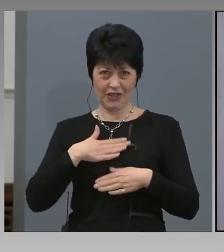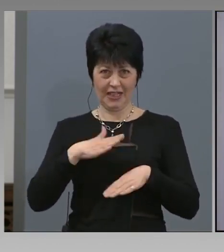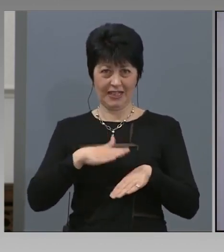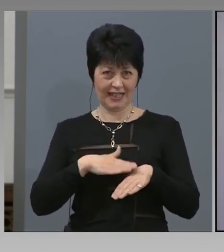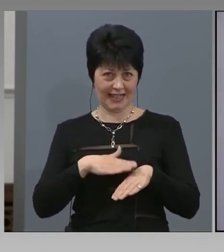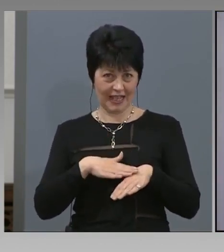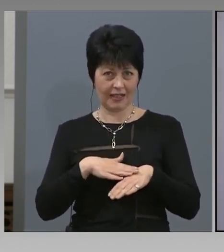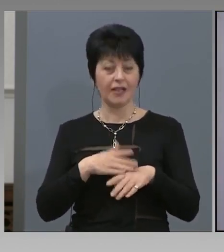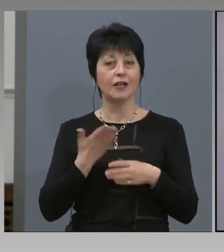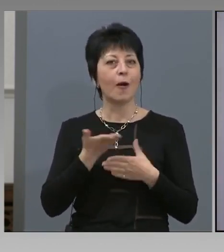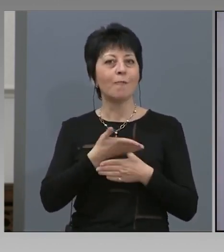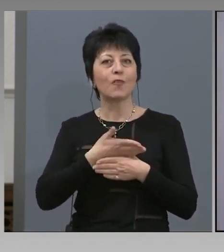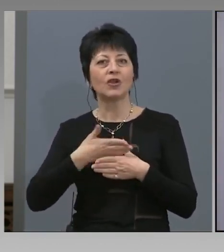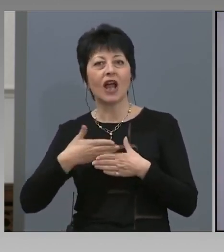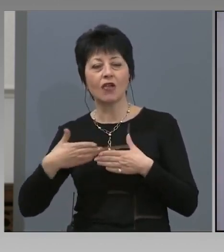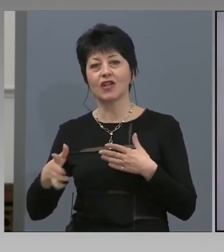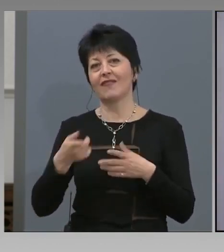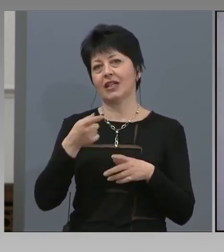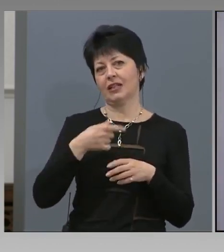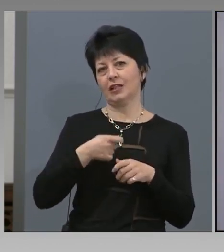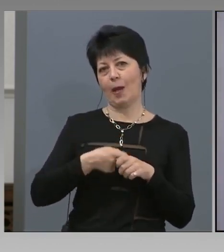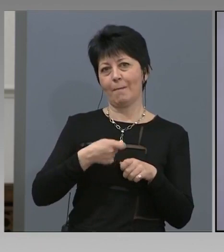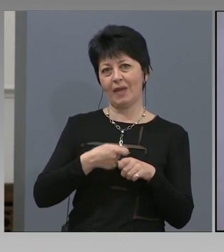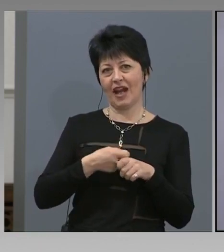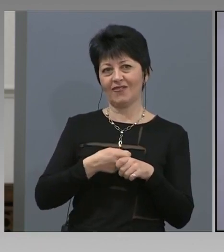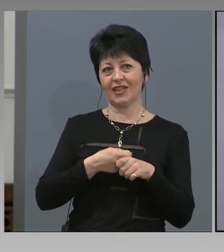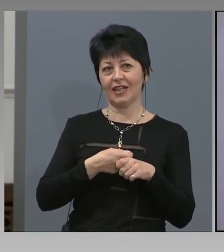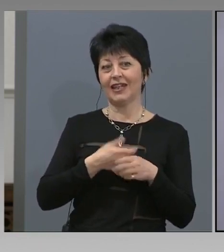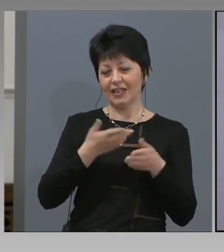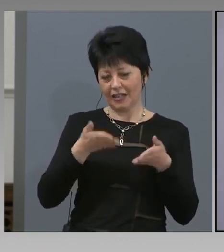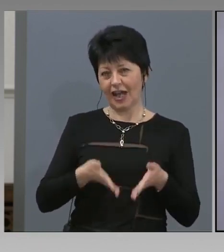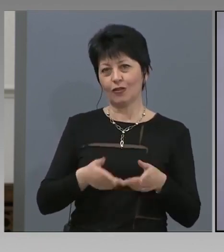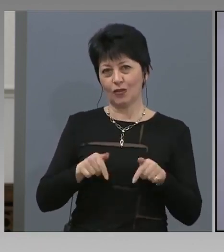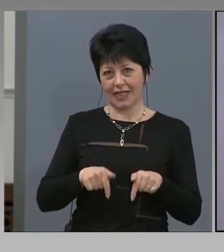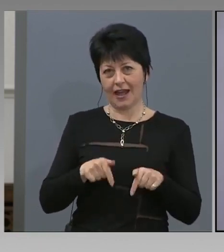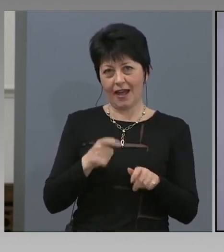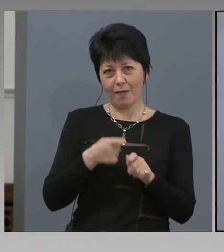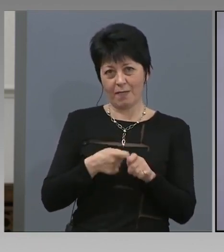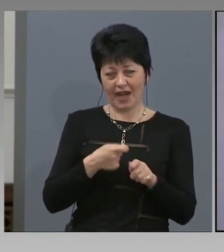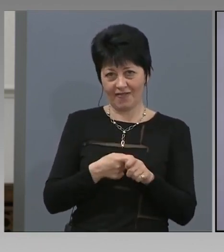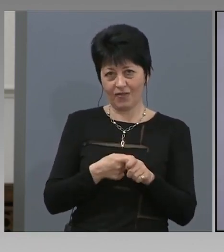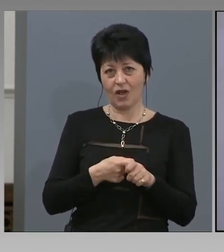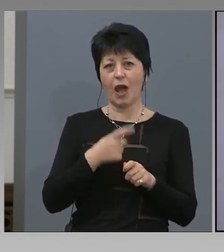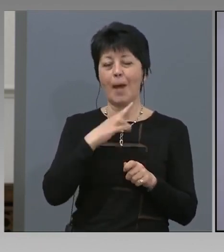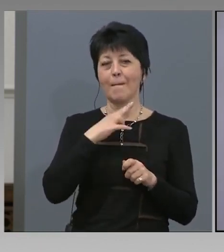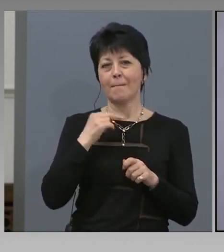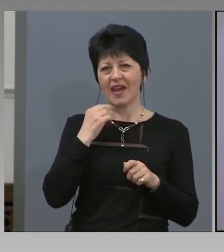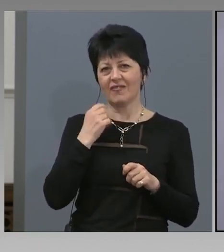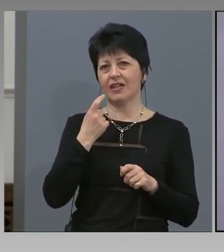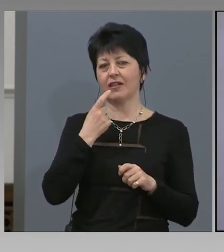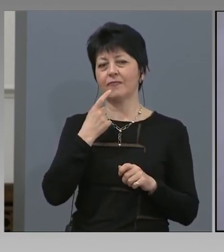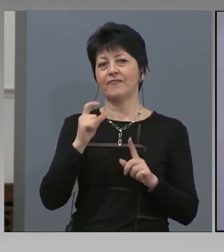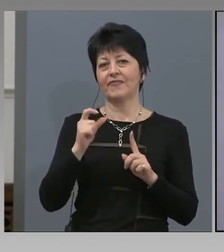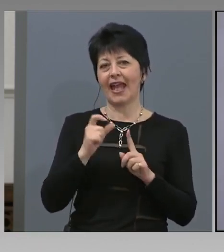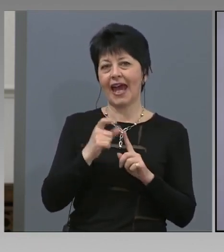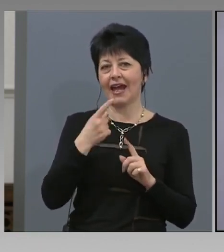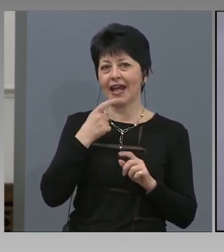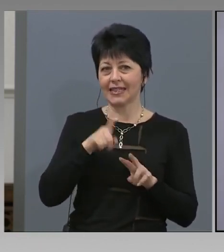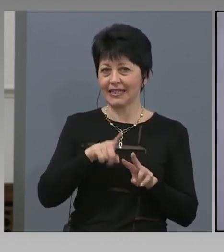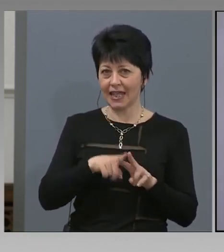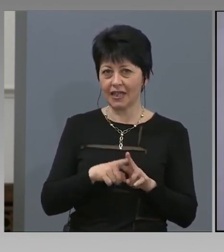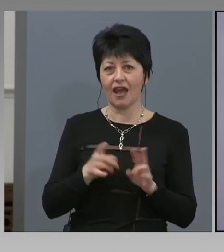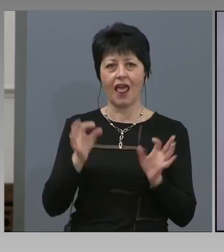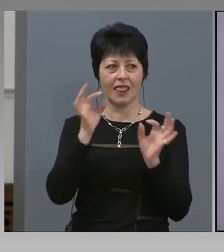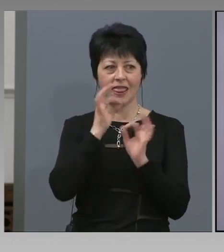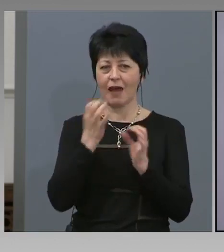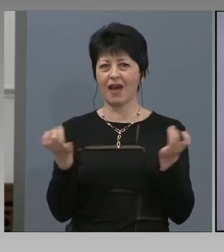информация продължава да се прави от тези, които са го правили до момента. Националният системен интегратор, МВР и РЕЗИ, няма други. Няма други,